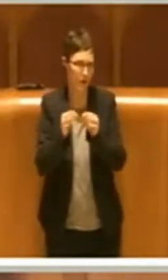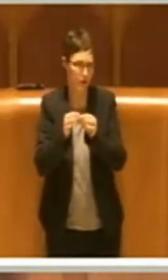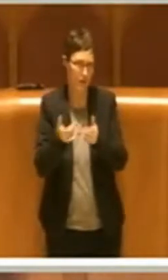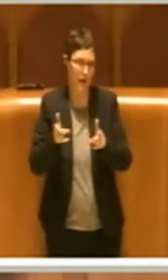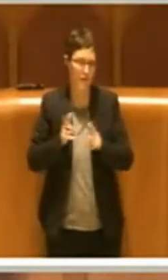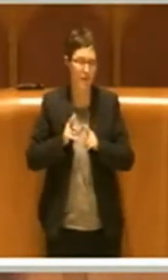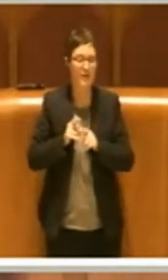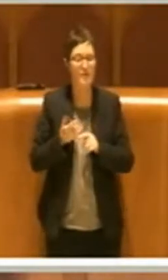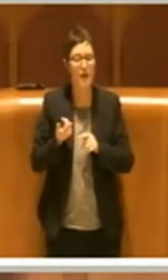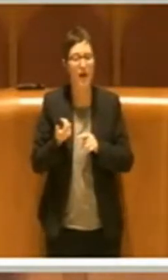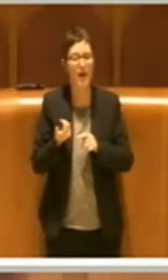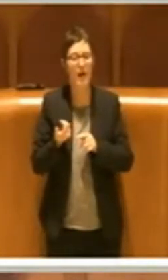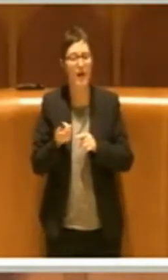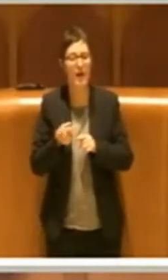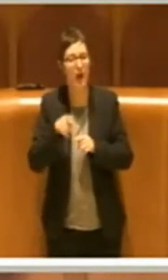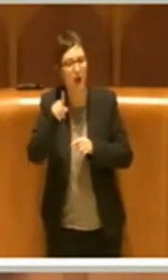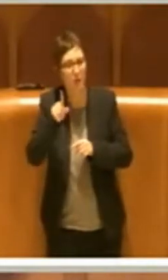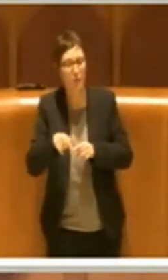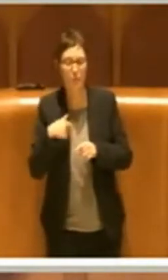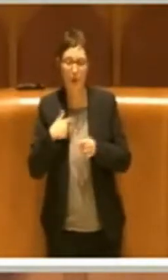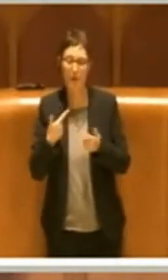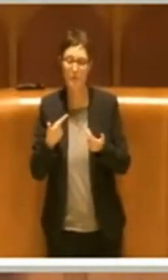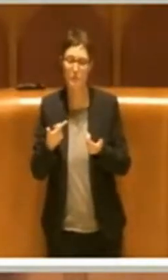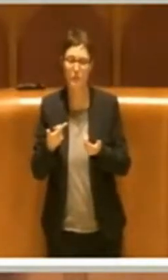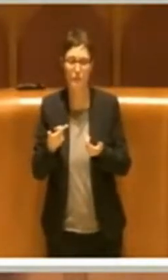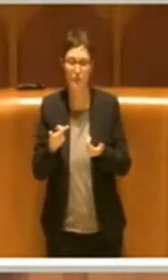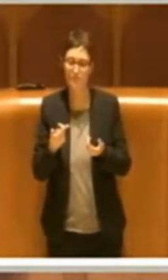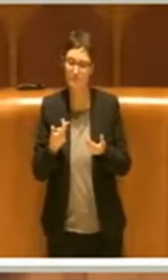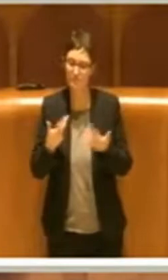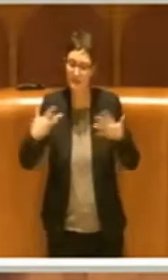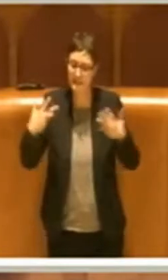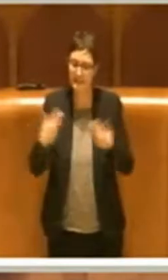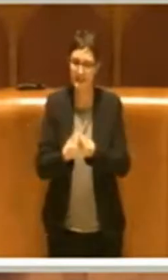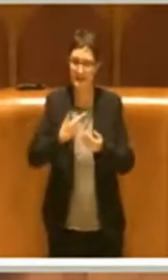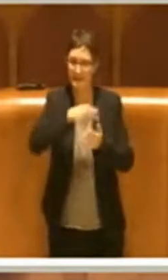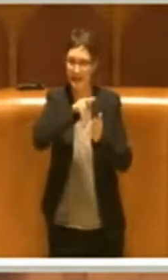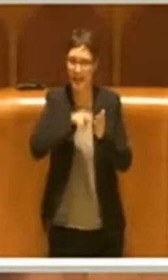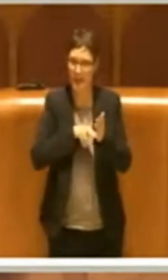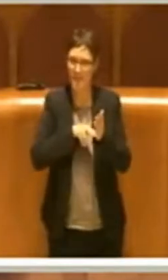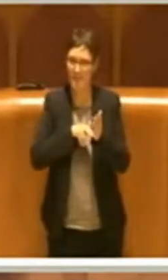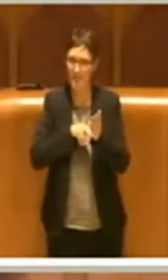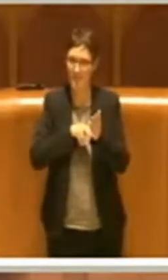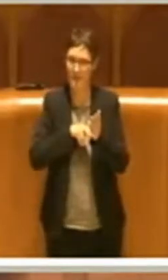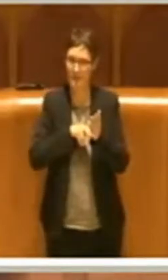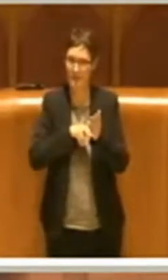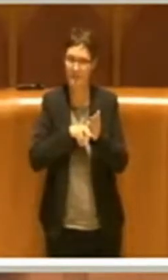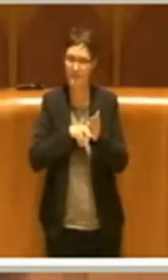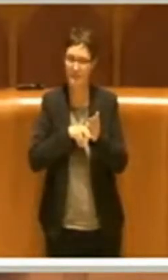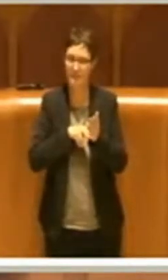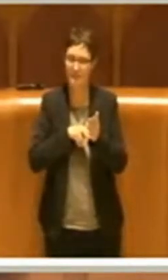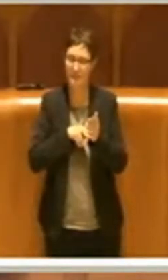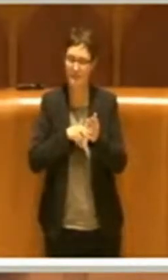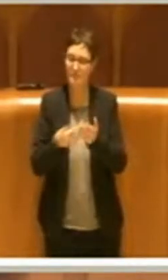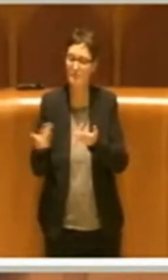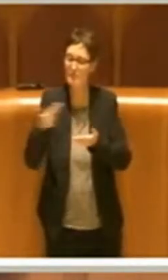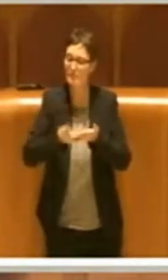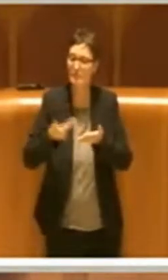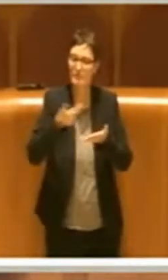hanno contribuito alla stesura di questo regolamento in modo proattivo, presentando numerose